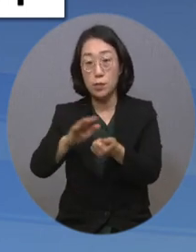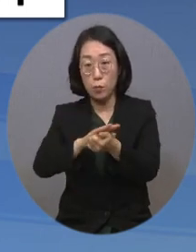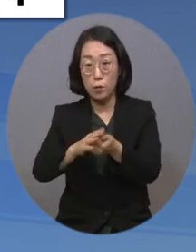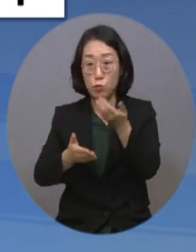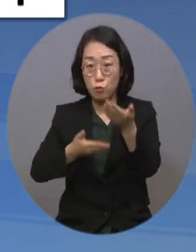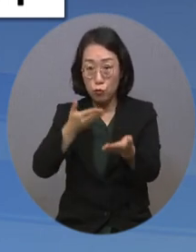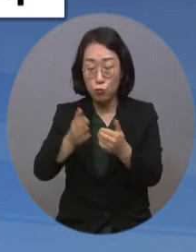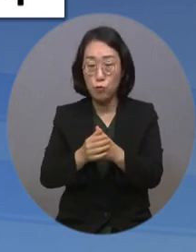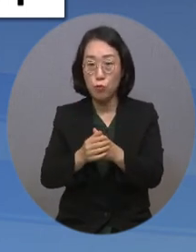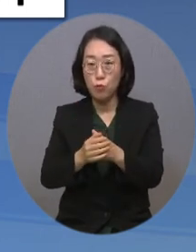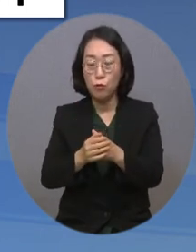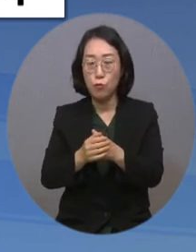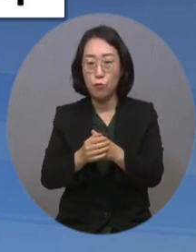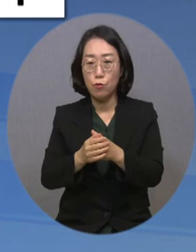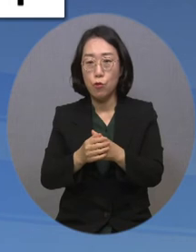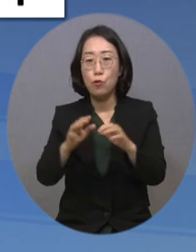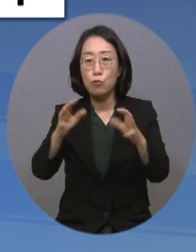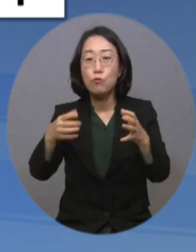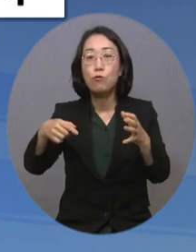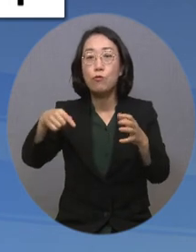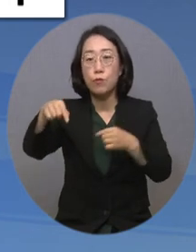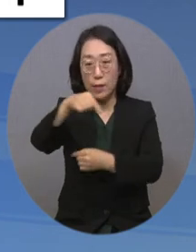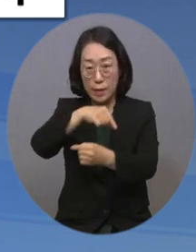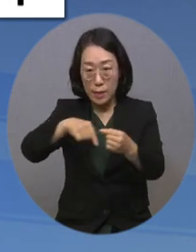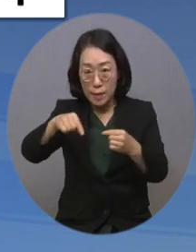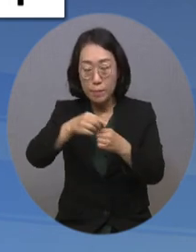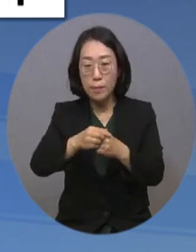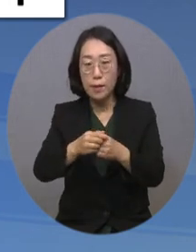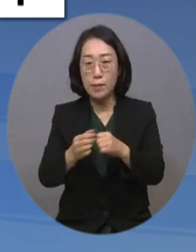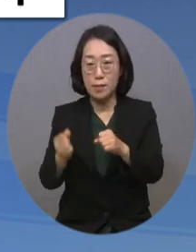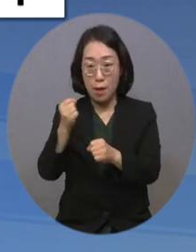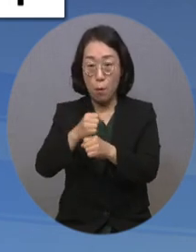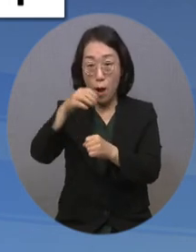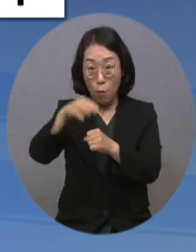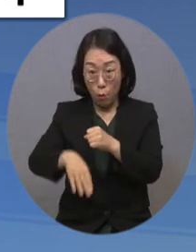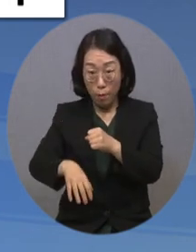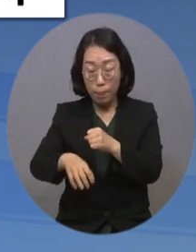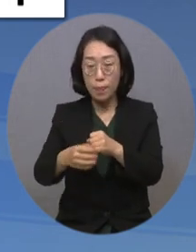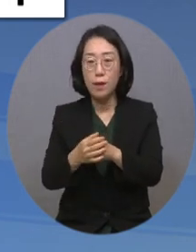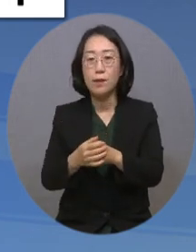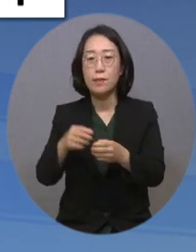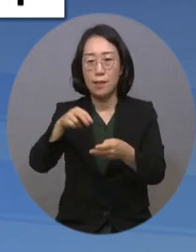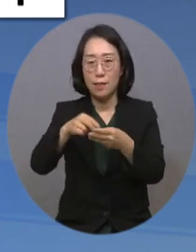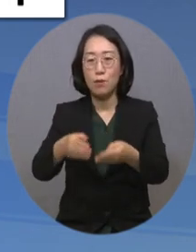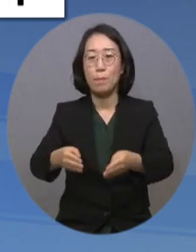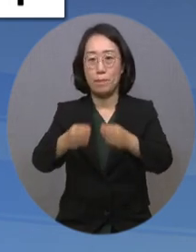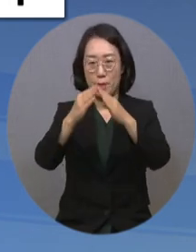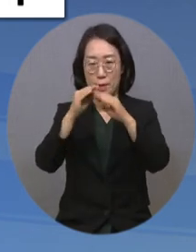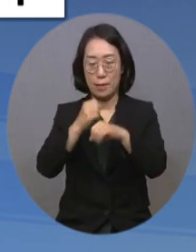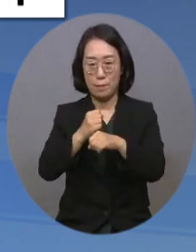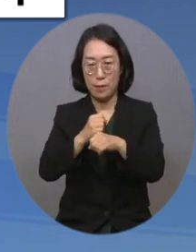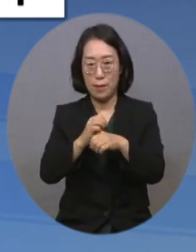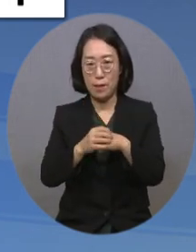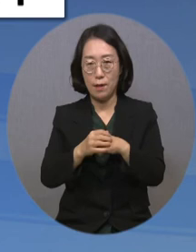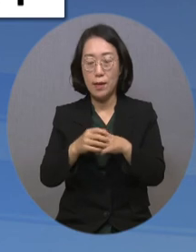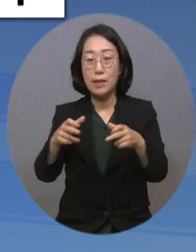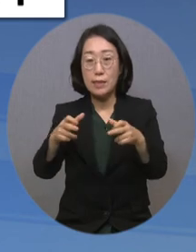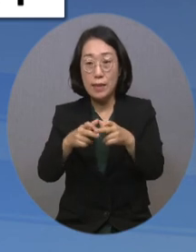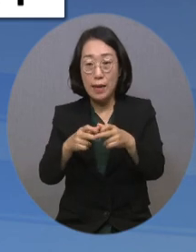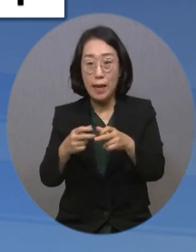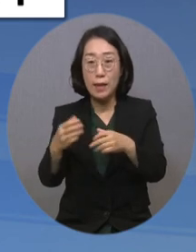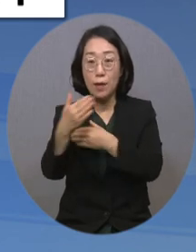국립재활원 장애인 건강검진센터를 개원했다고 밝혔습니다. 국립재활원 장애인